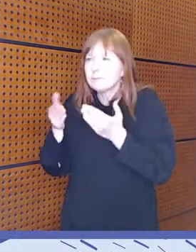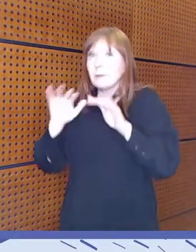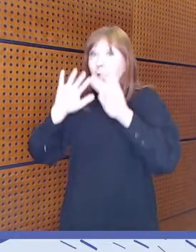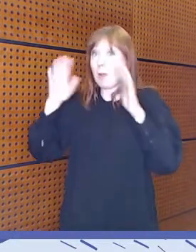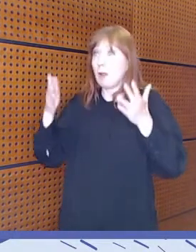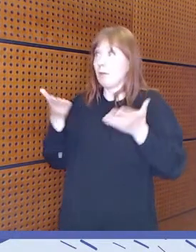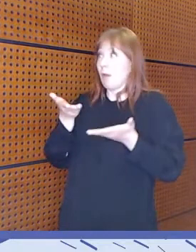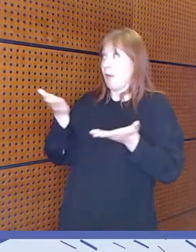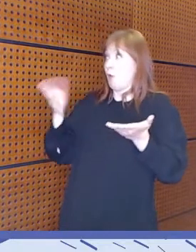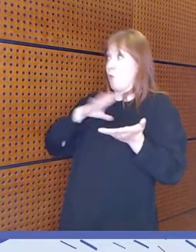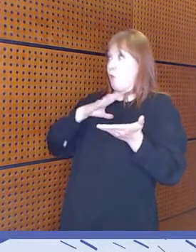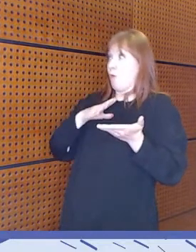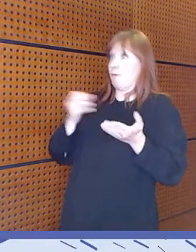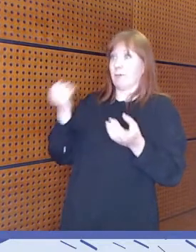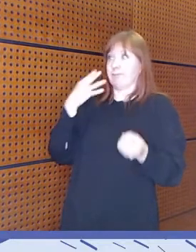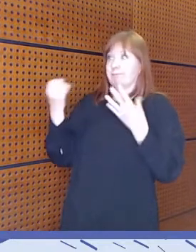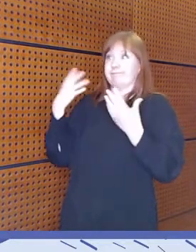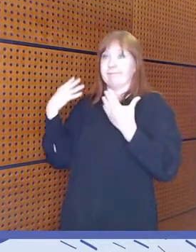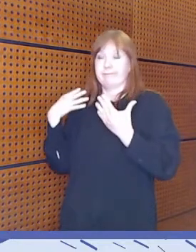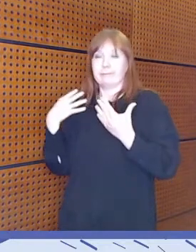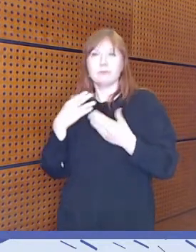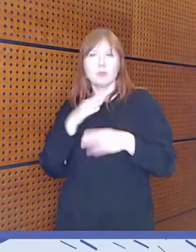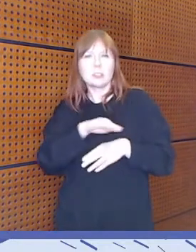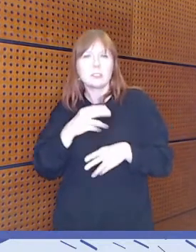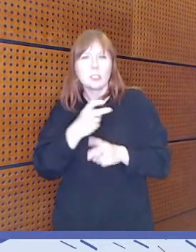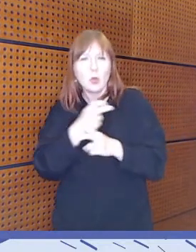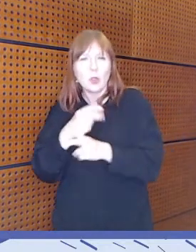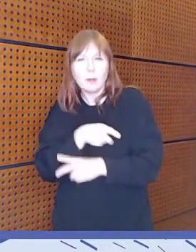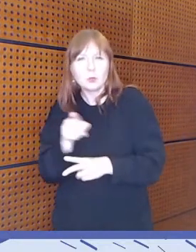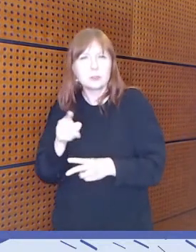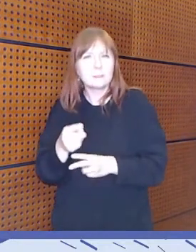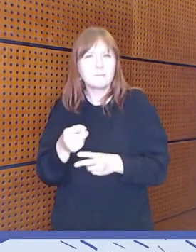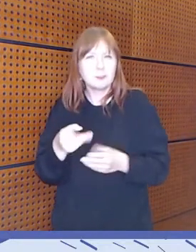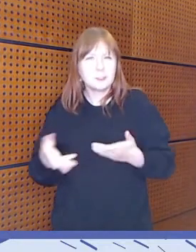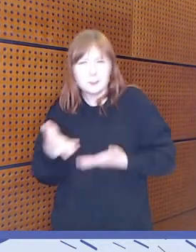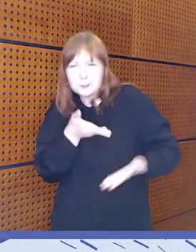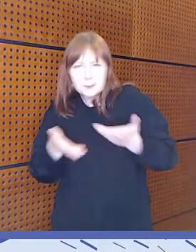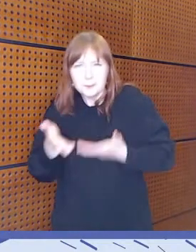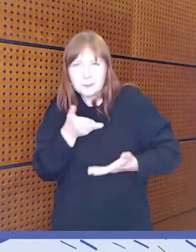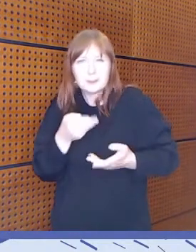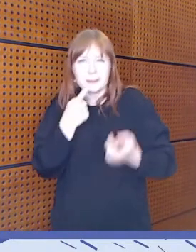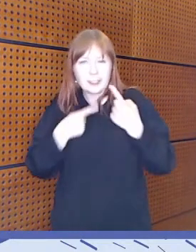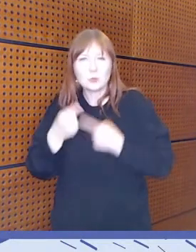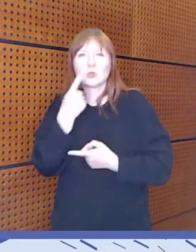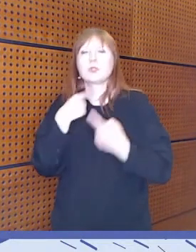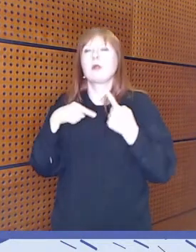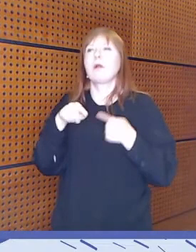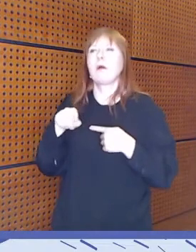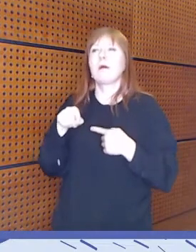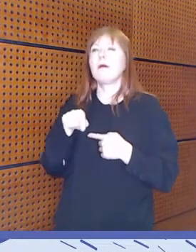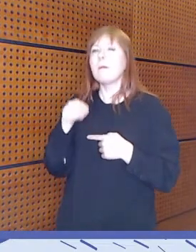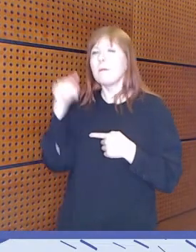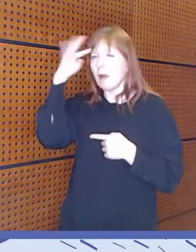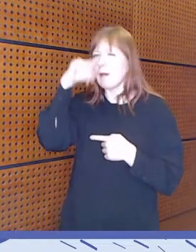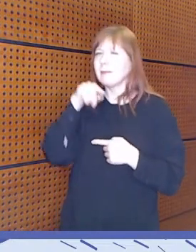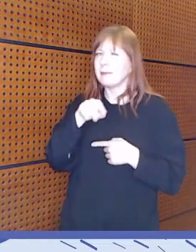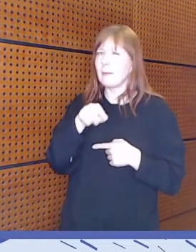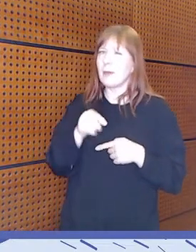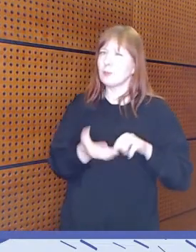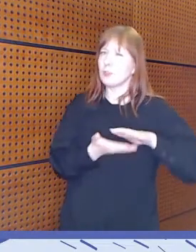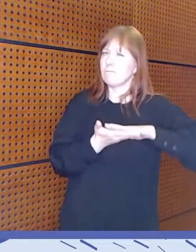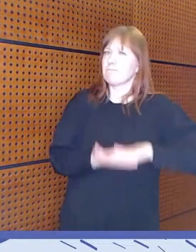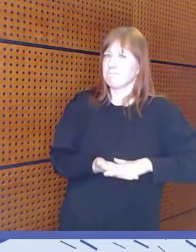ja ajatuksia lasten kokemuksista. Sitä ajattelen, että se on ehkä se lähtökohta.